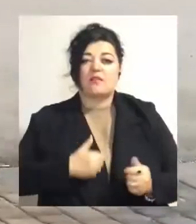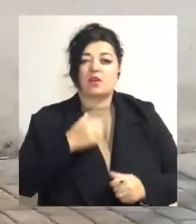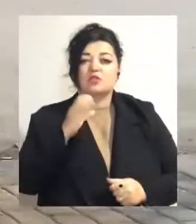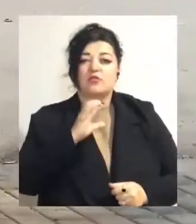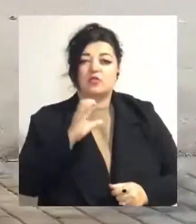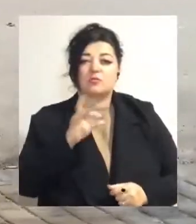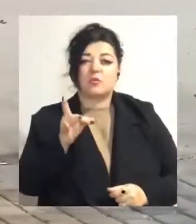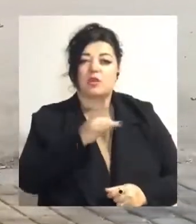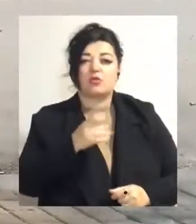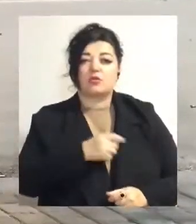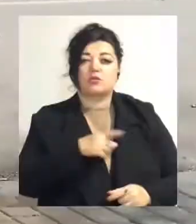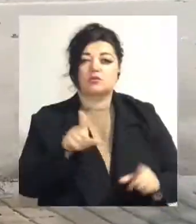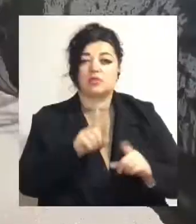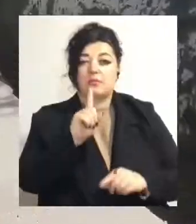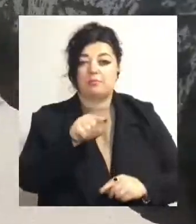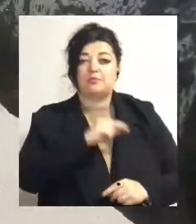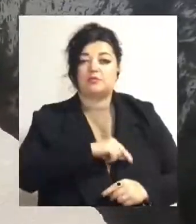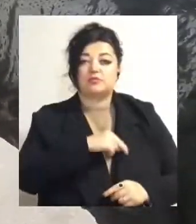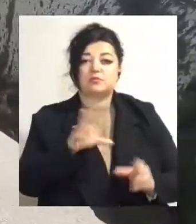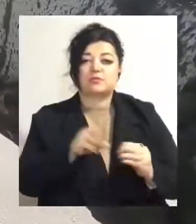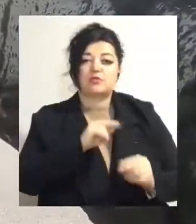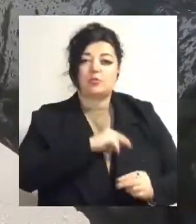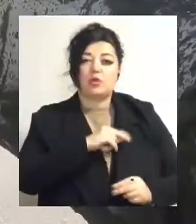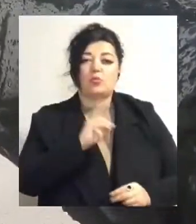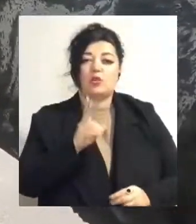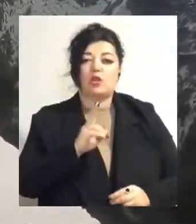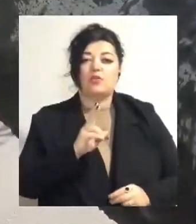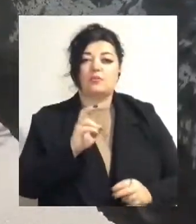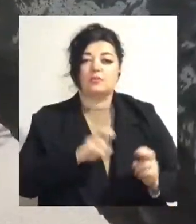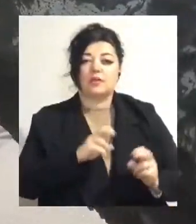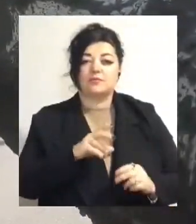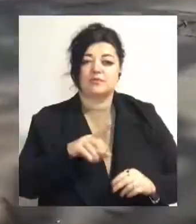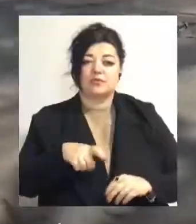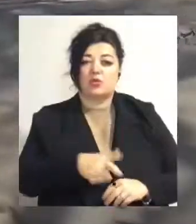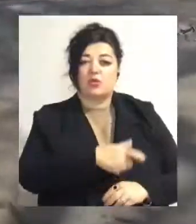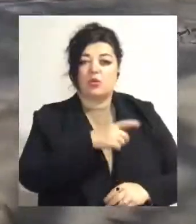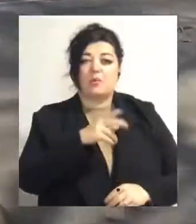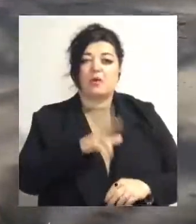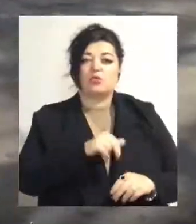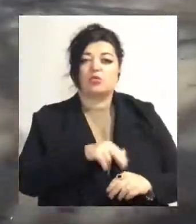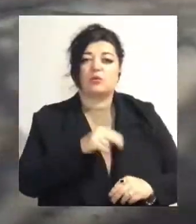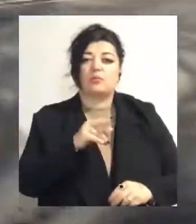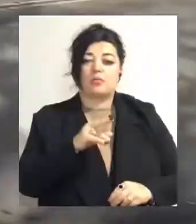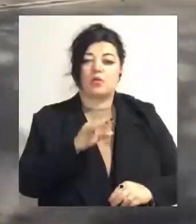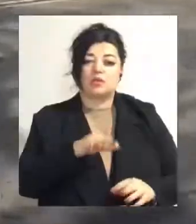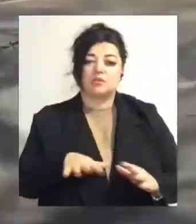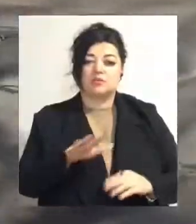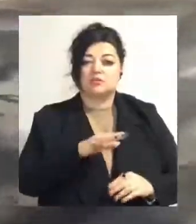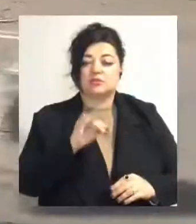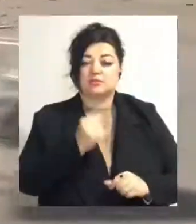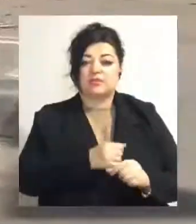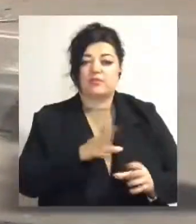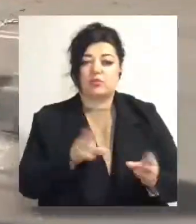Одеси. Там працювали співробітники комунального підприємства «Міські дороги», патрульні поліції та співробітники «Міськ Зелентресту». Останні